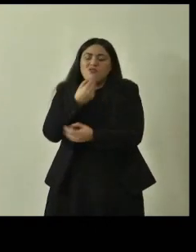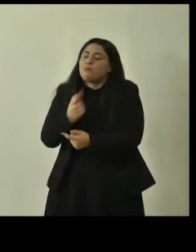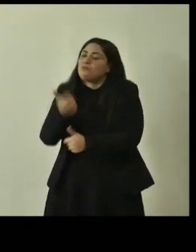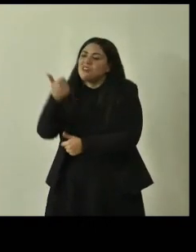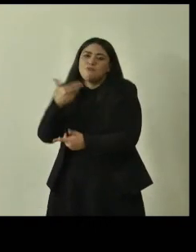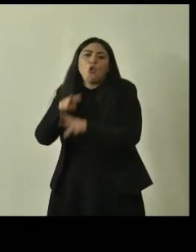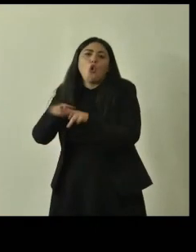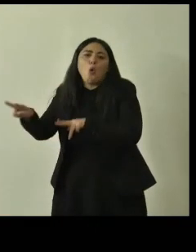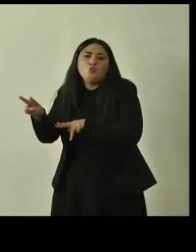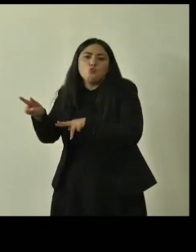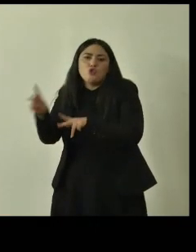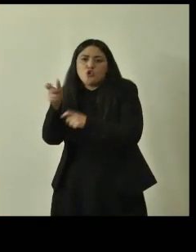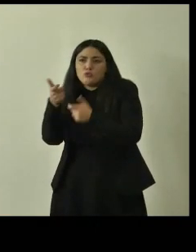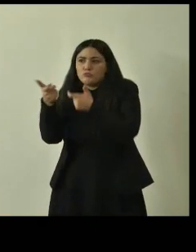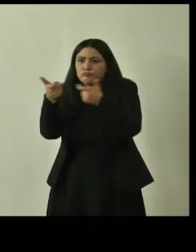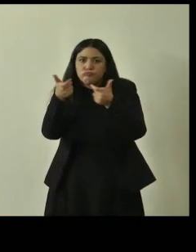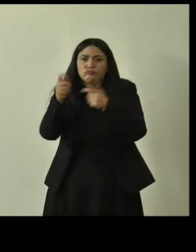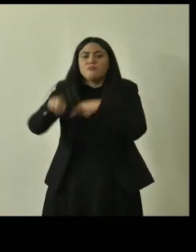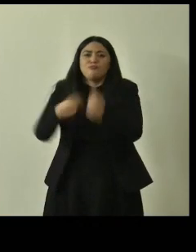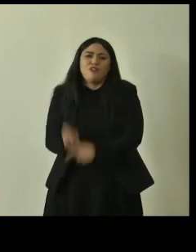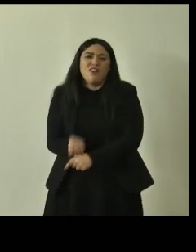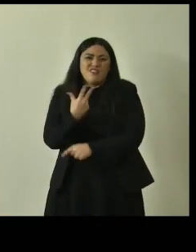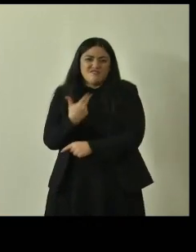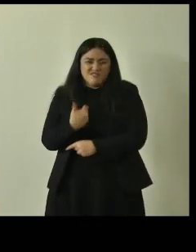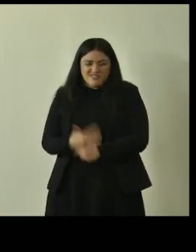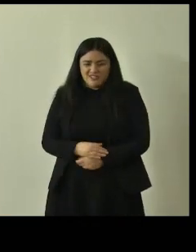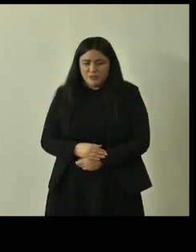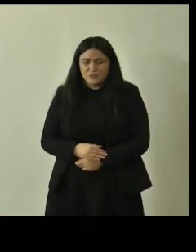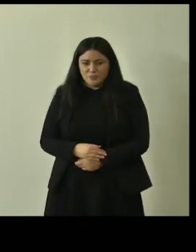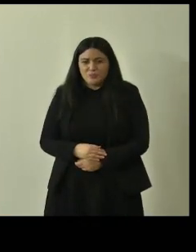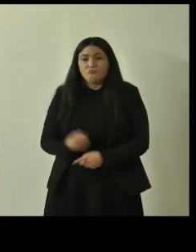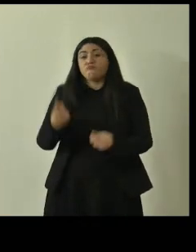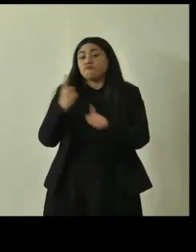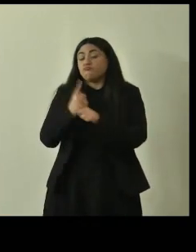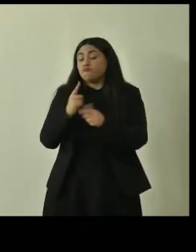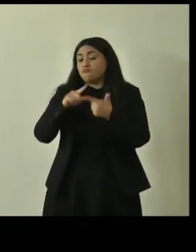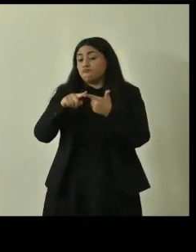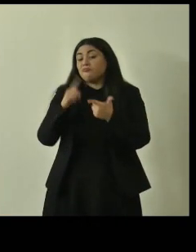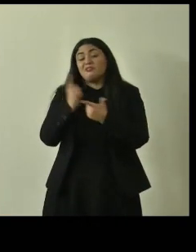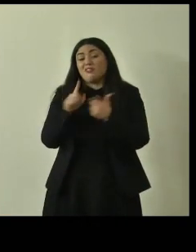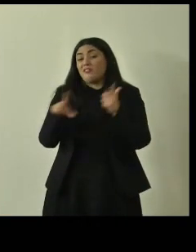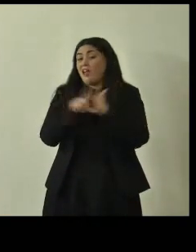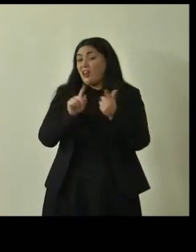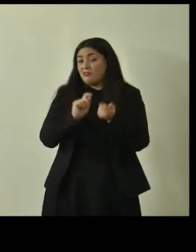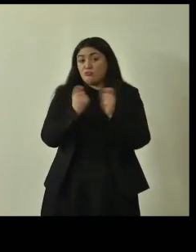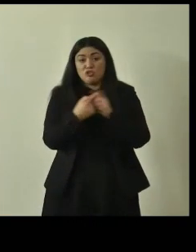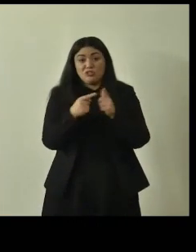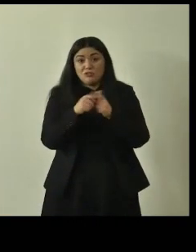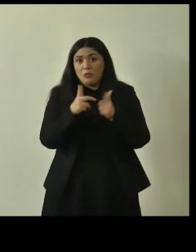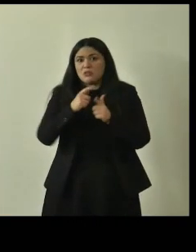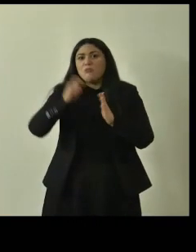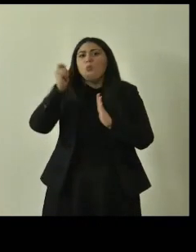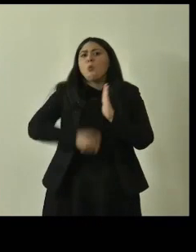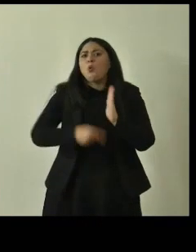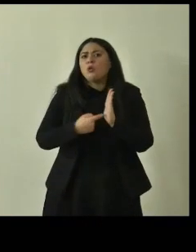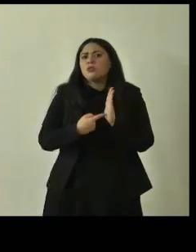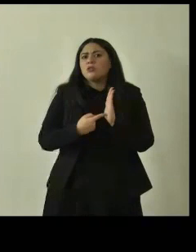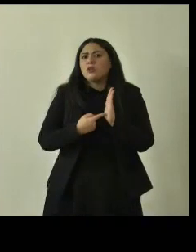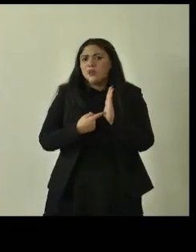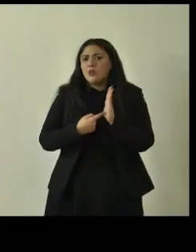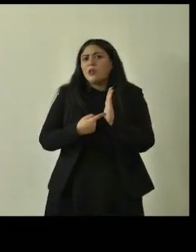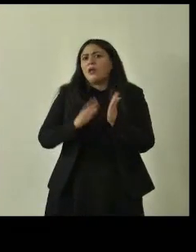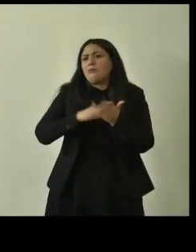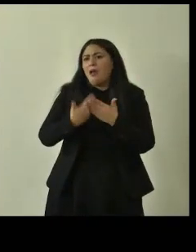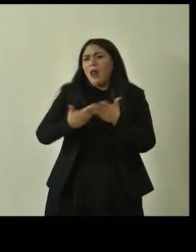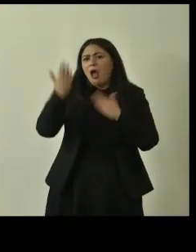difficoltà dobbiamo rivedere la legge perché abbiamo alcune cose che sono da aggiustare, le sanzioni che sono di 40 anni